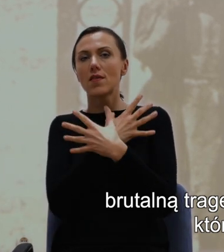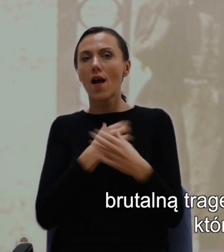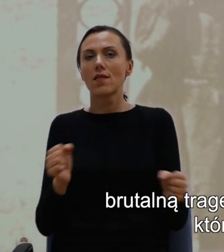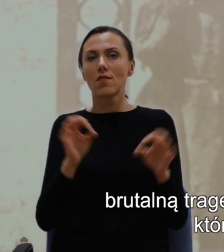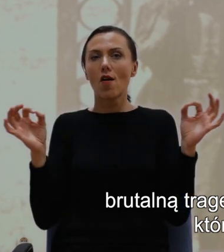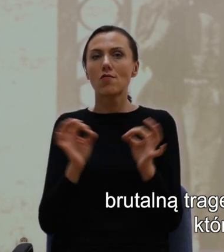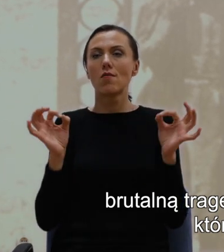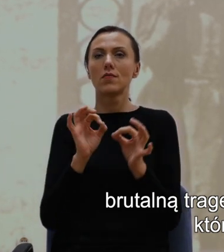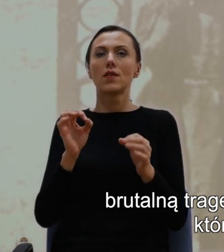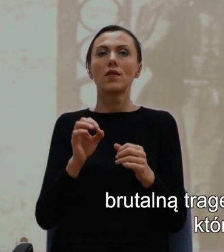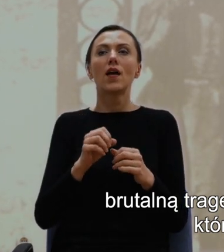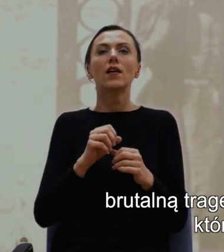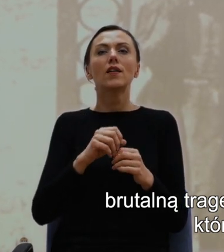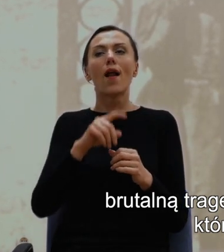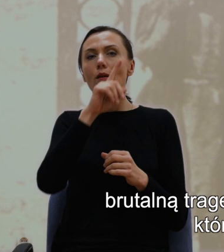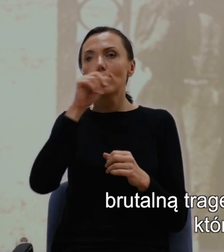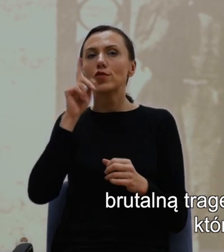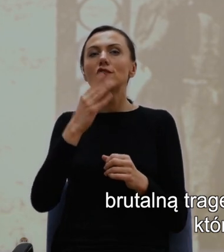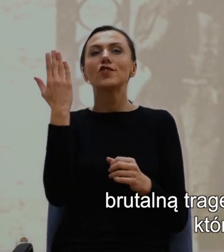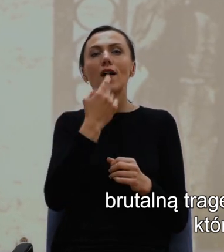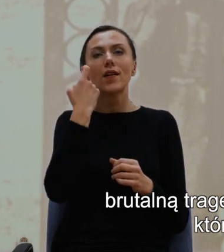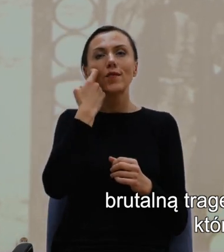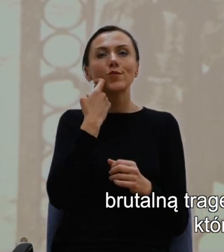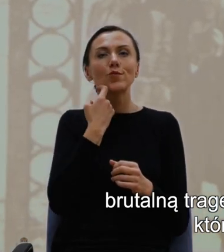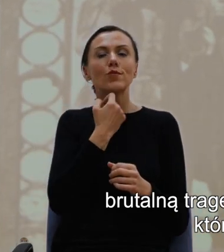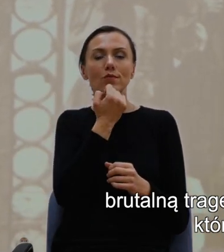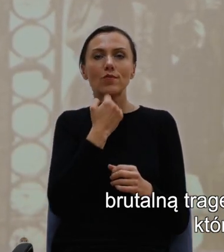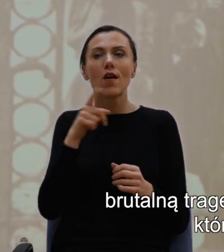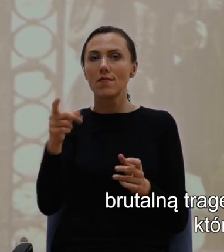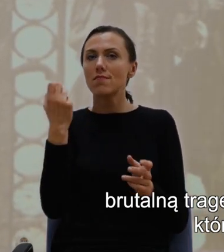mieszkańców regionu, którzy najczęściej byli niewolnikami.